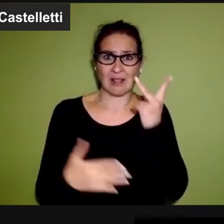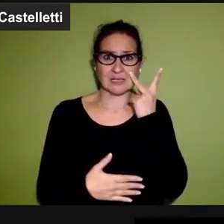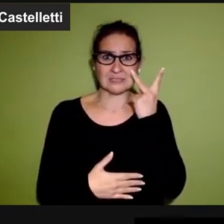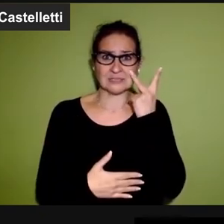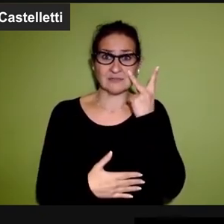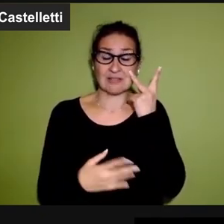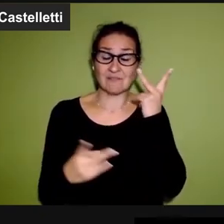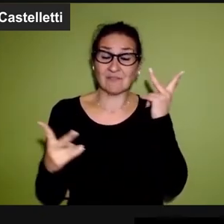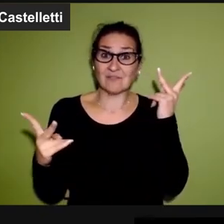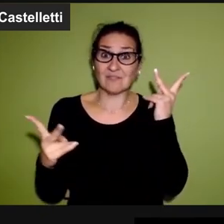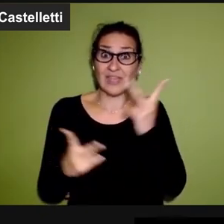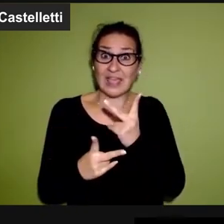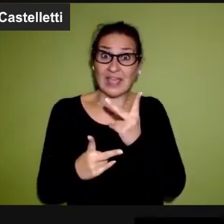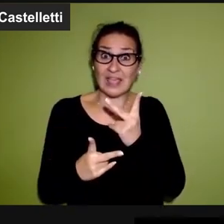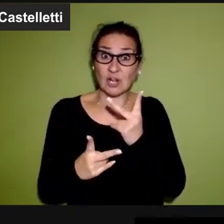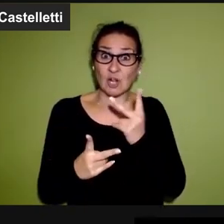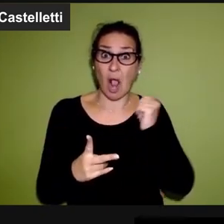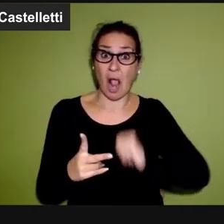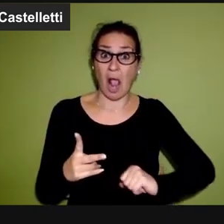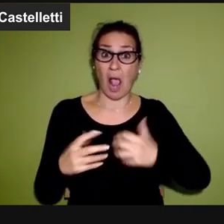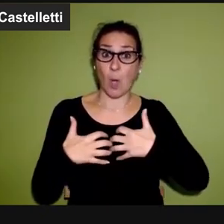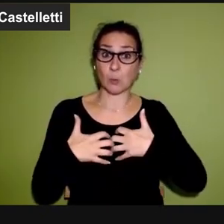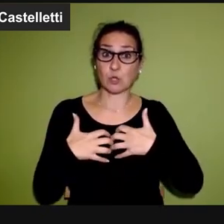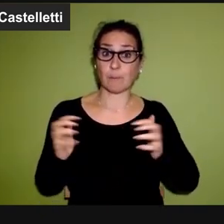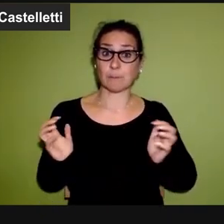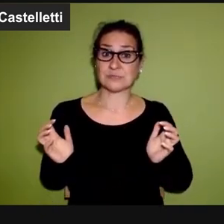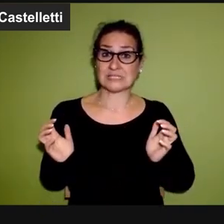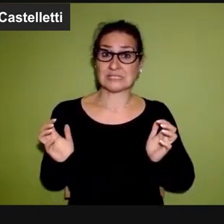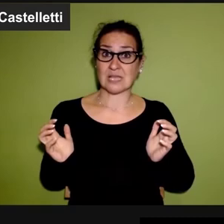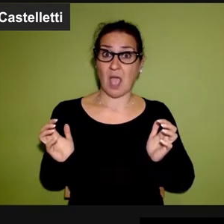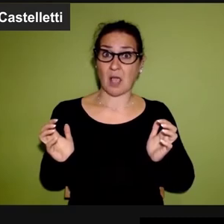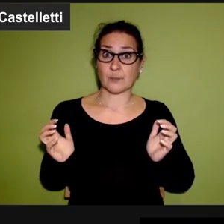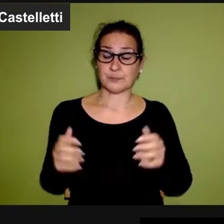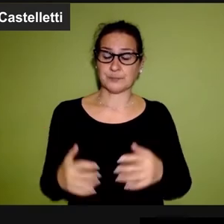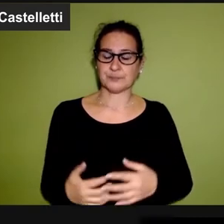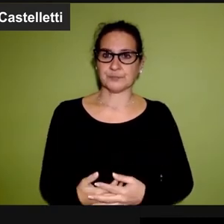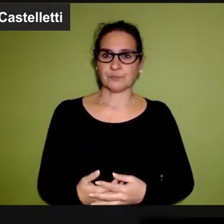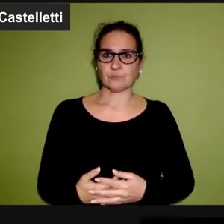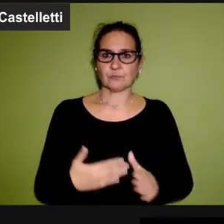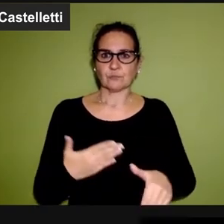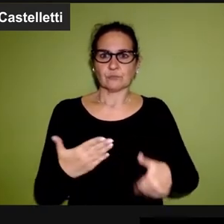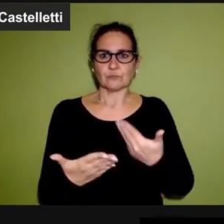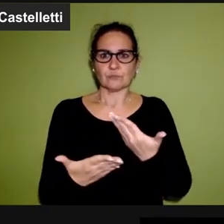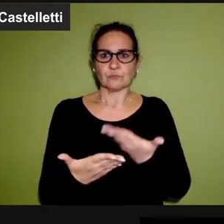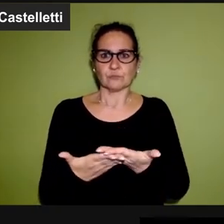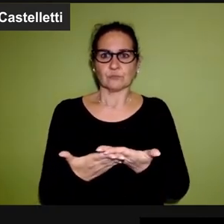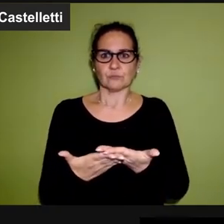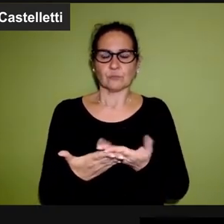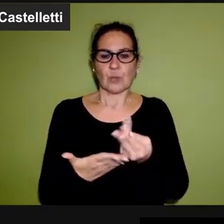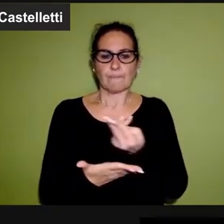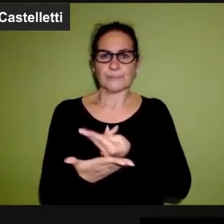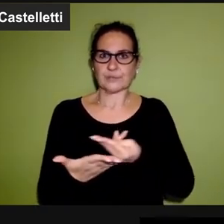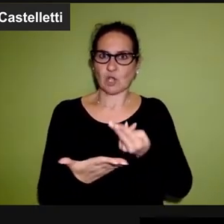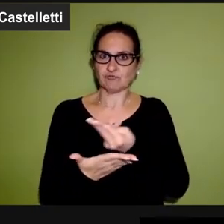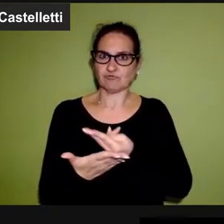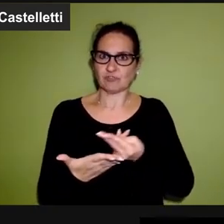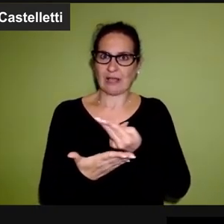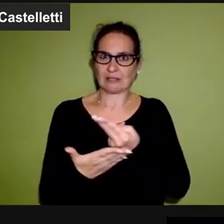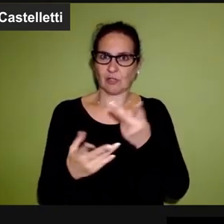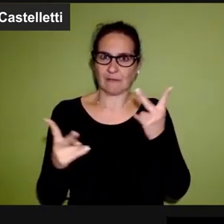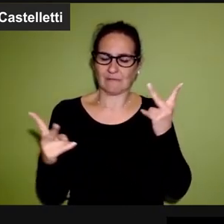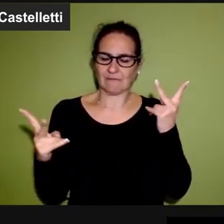sostanzialmente si vede ripresa dal vero un'autopsia. Ecco, per proporre questo progetto